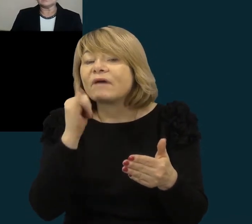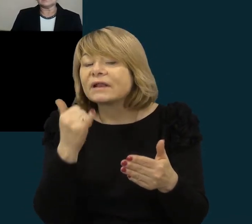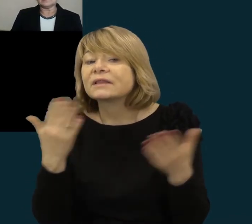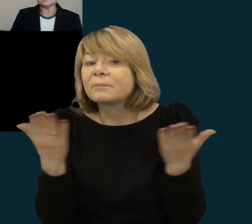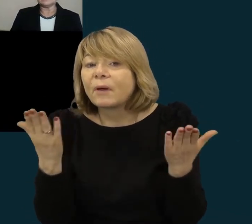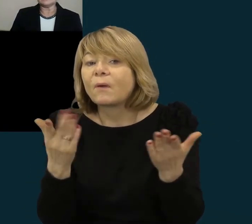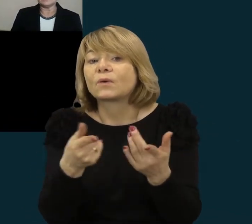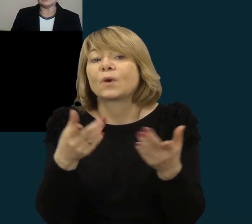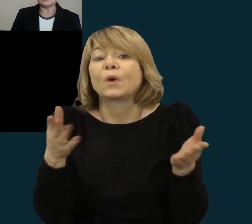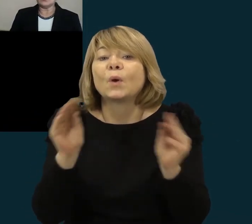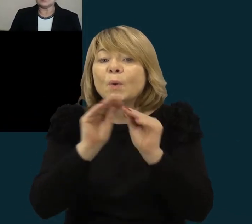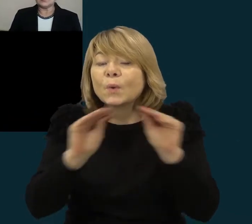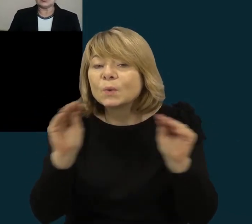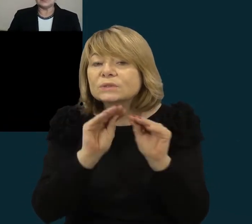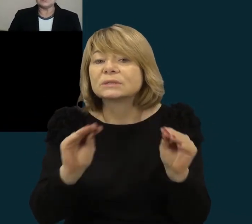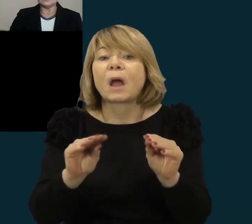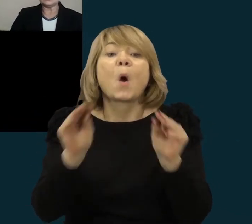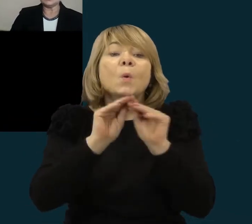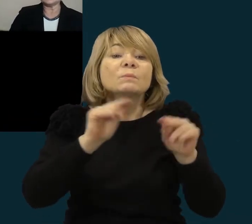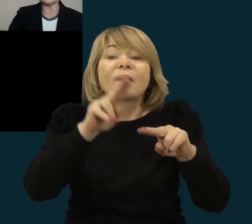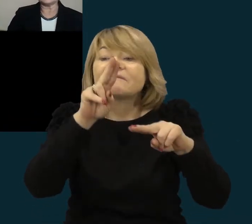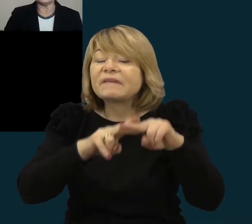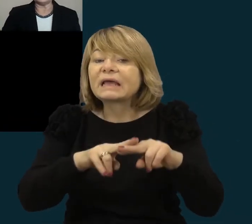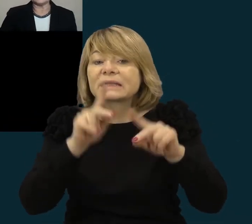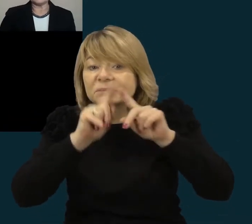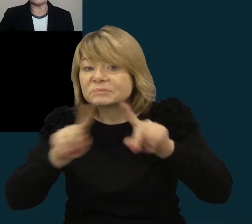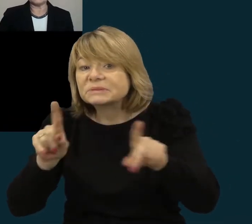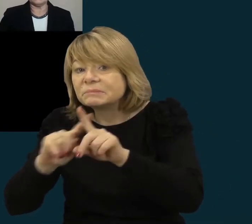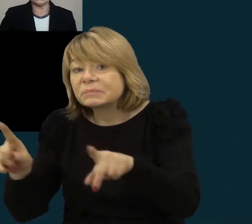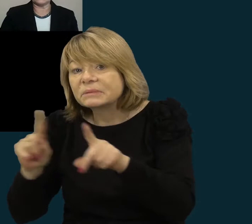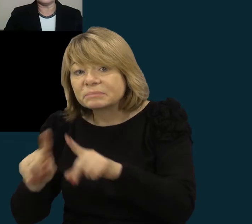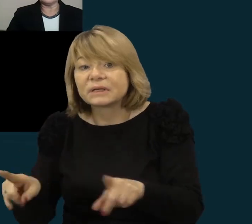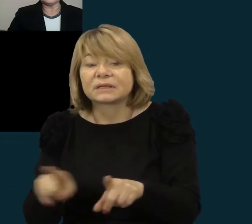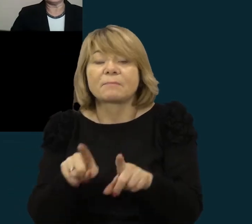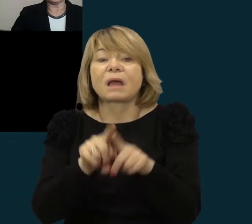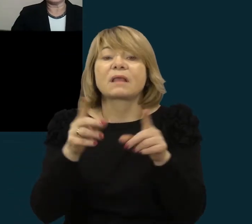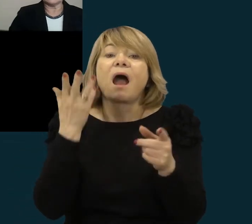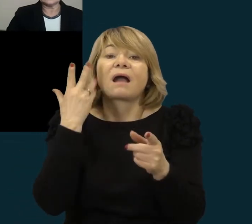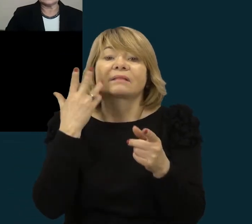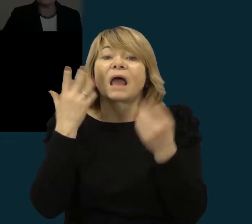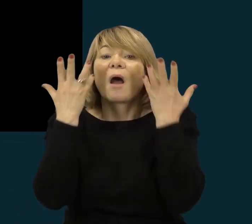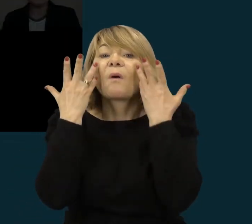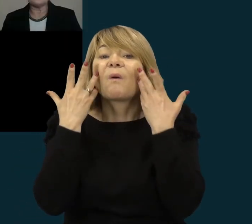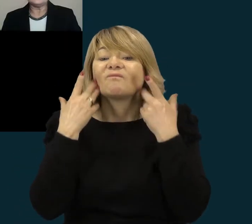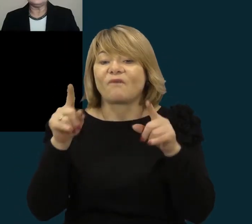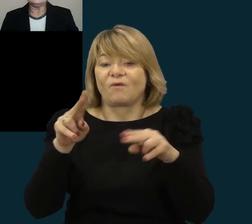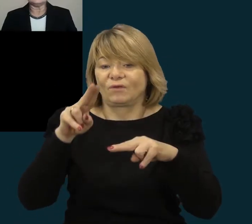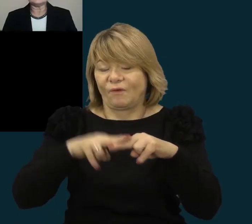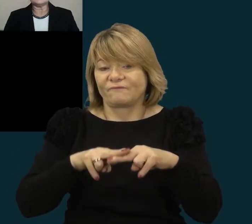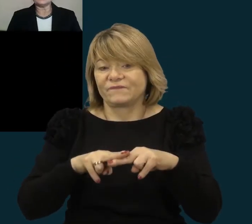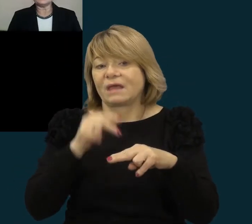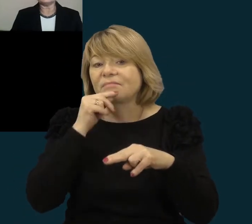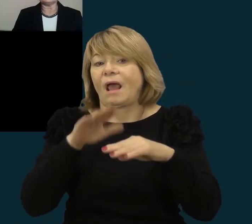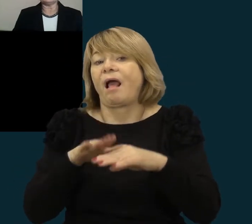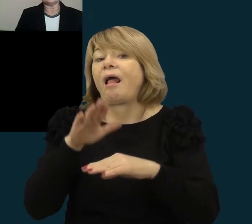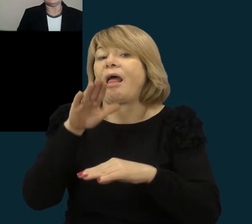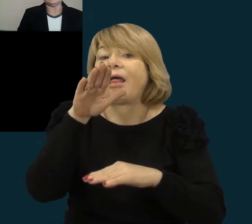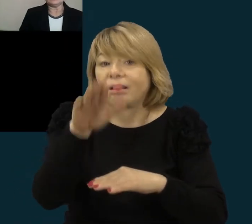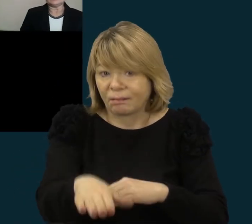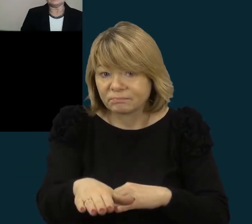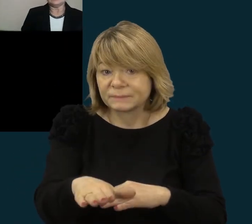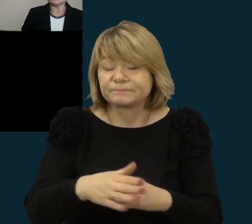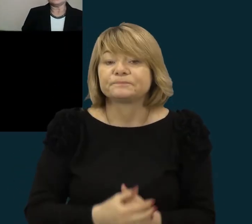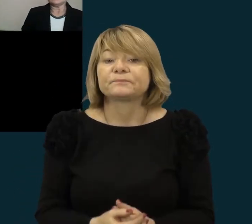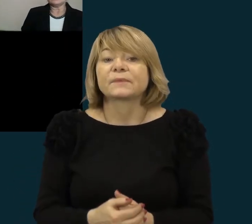ūkdymas netradicinėje aplinkoje, išeinant iš įprastos komforto zonos. Kas tai projektinė veikla?